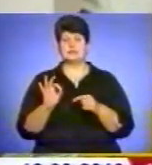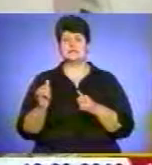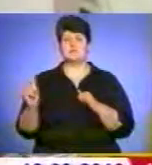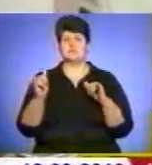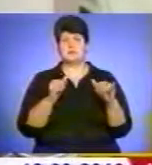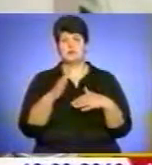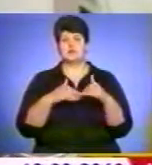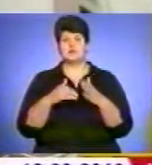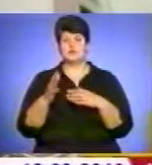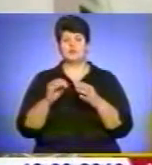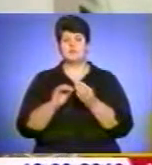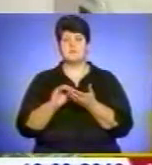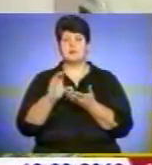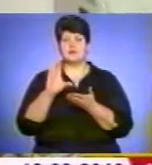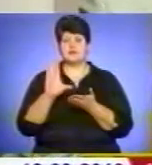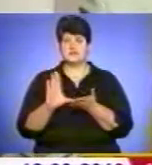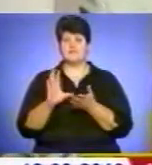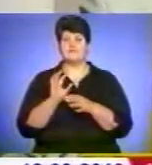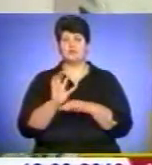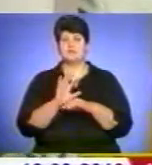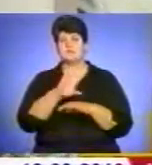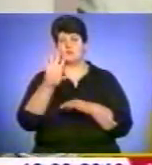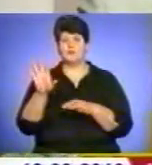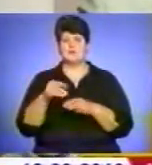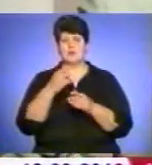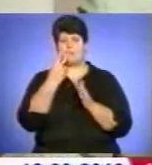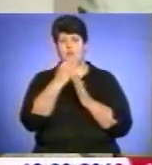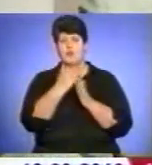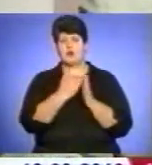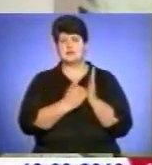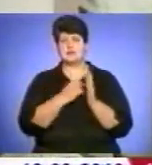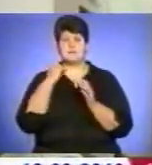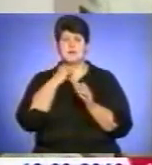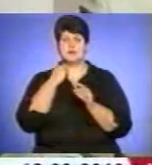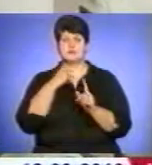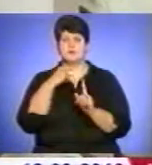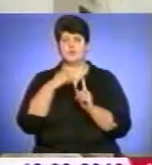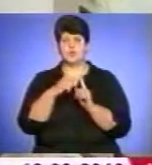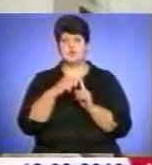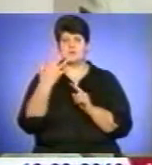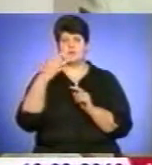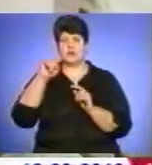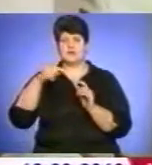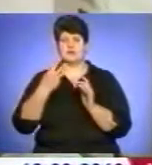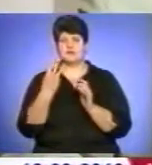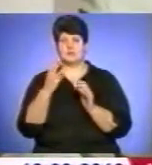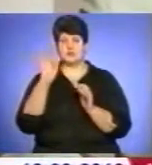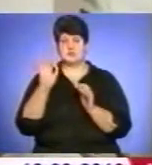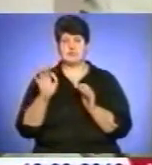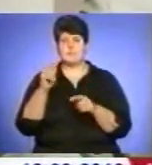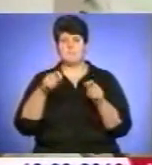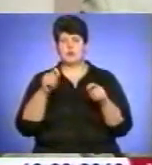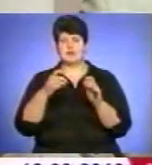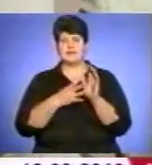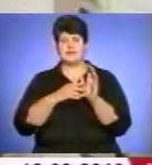практичну приріст виробництва по всіх показниках. Будемо говорили, м'ясо плюс 5,3%, молока 9